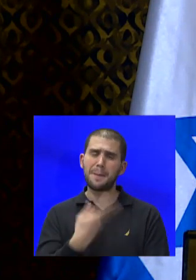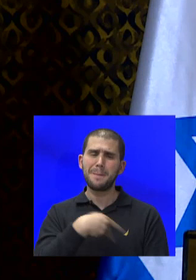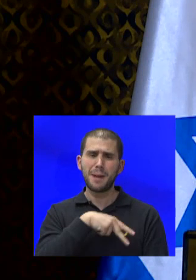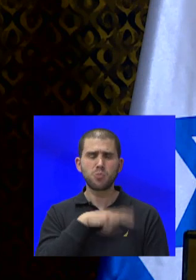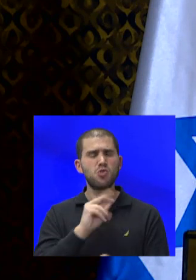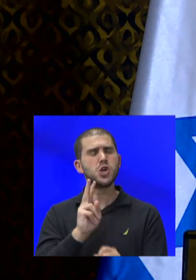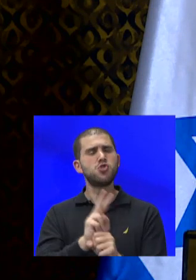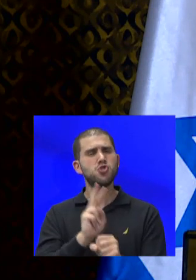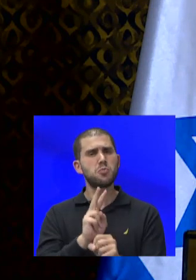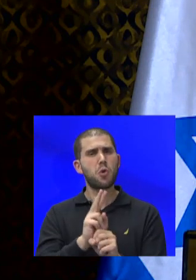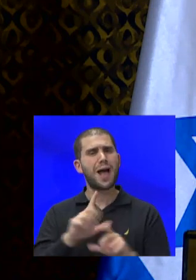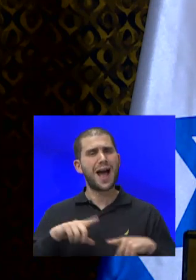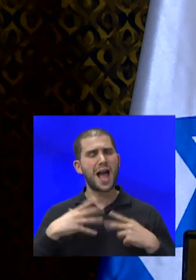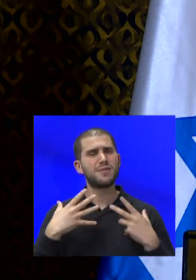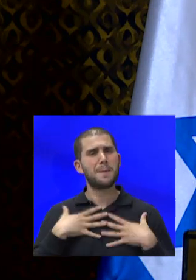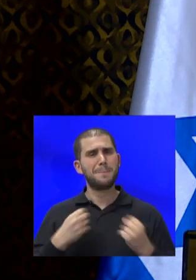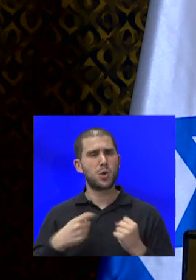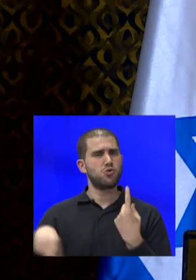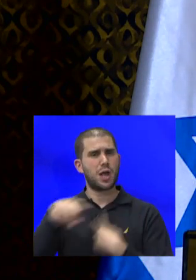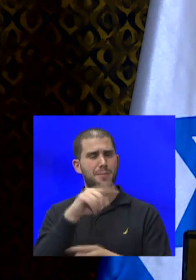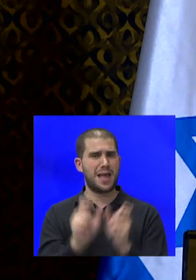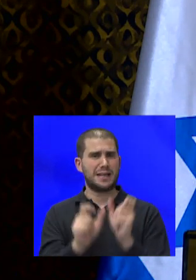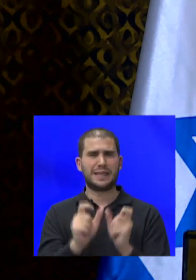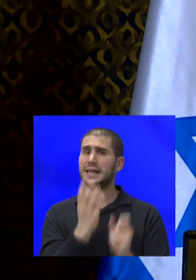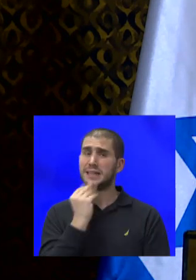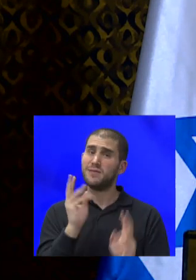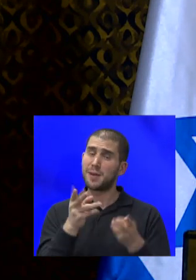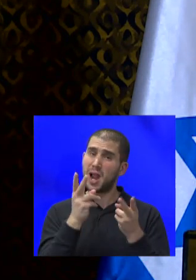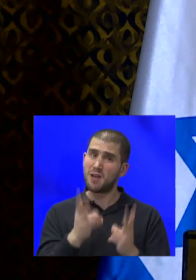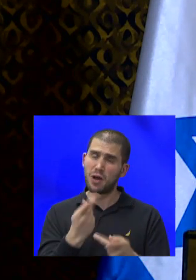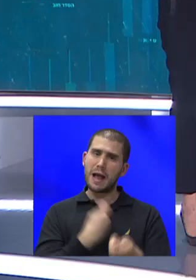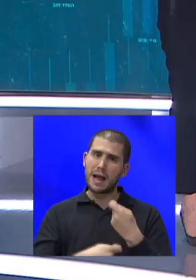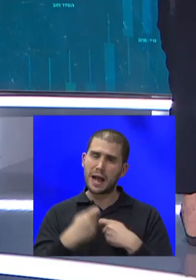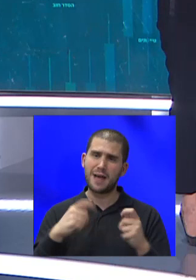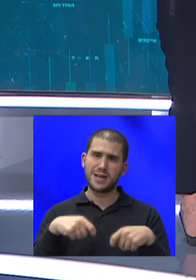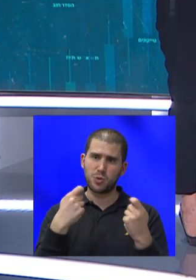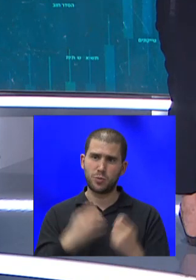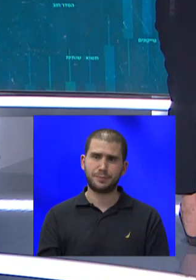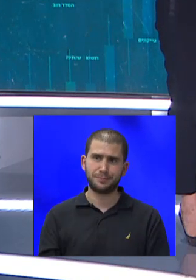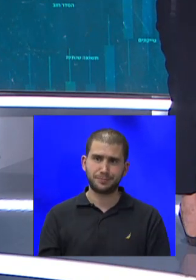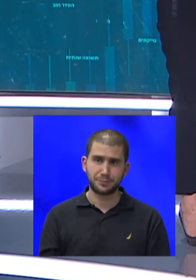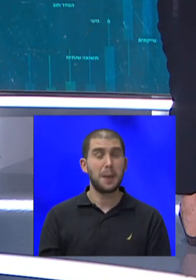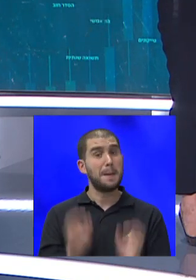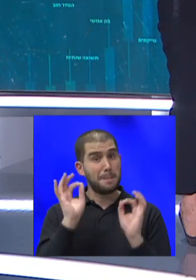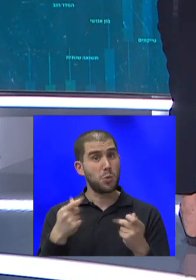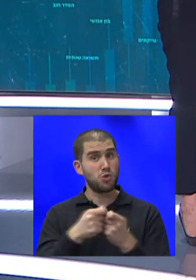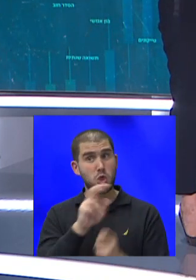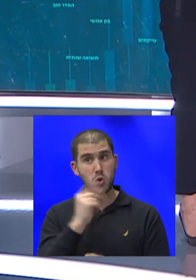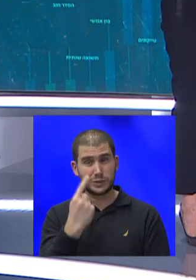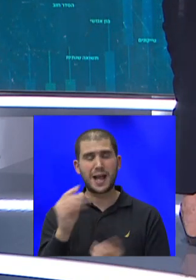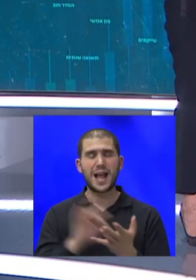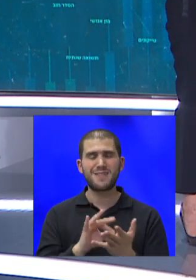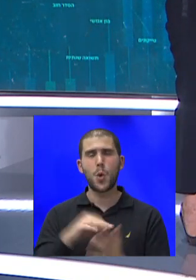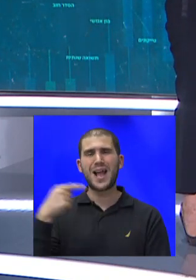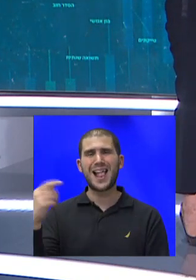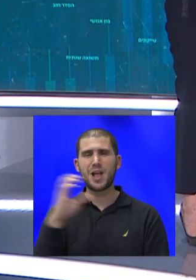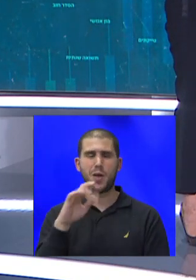והבריאות שלכם, אזרחי ישראל, וגם לאפשר כלכלה וחינוך. בדיוק בעניין הזה כתבתנו המדינית גילי כהן נמצאת איתנו. אז